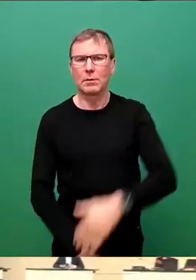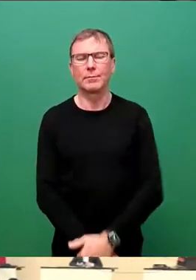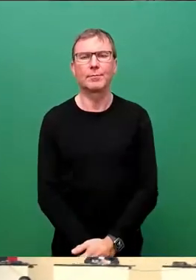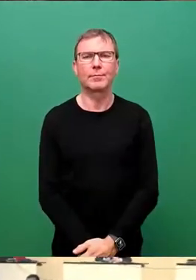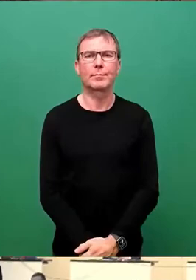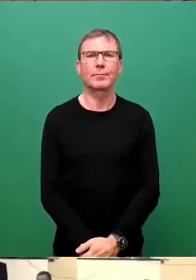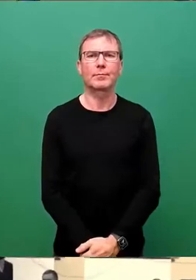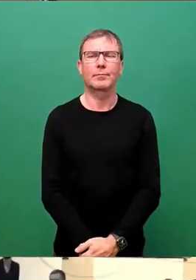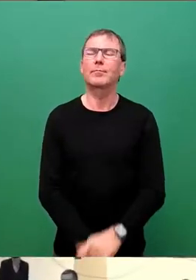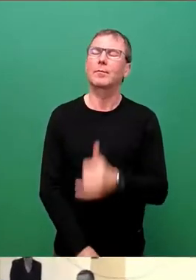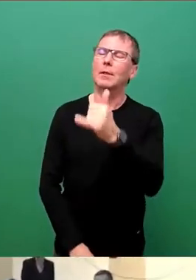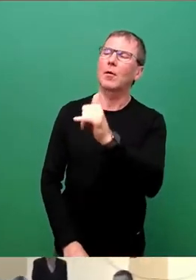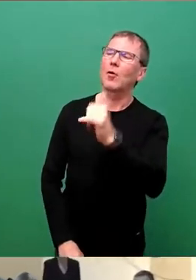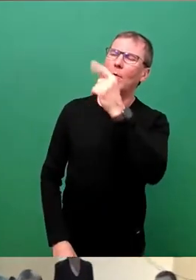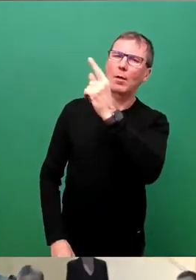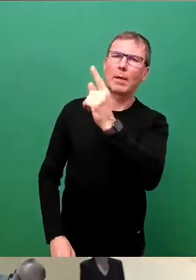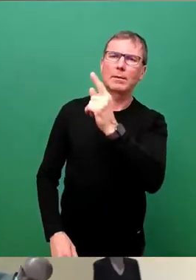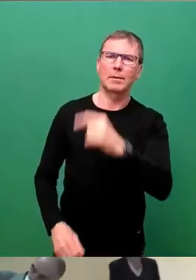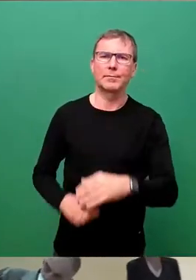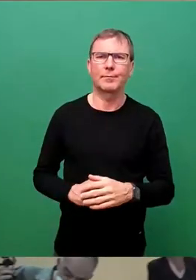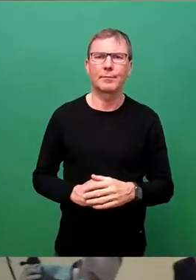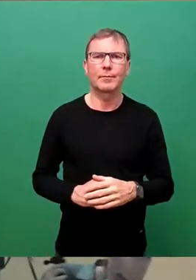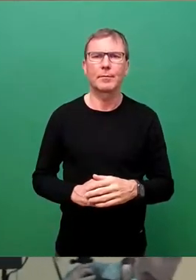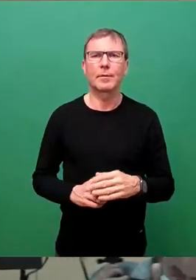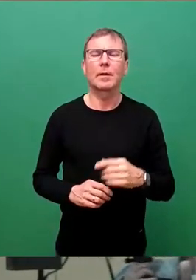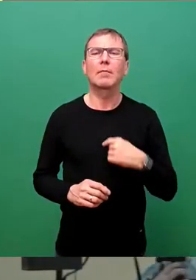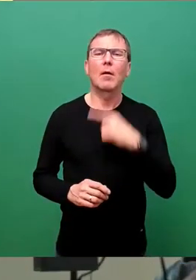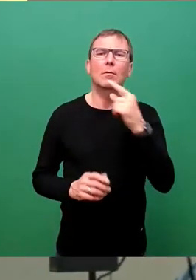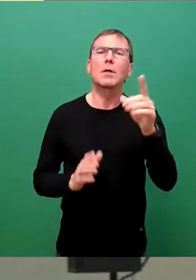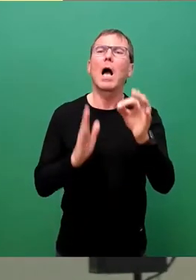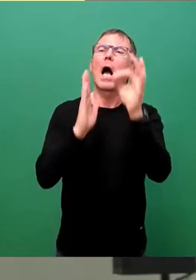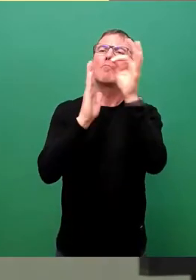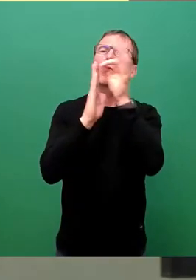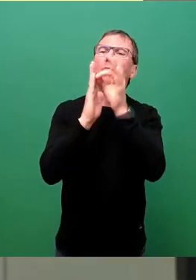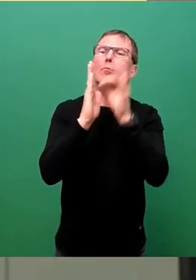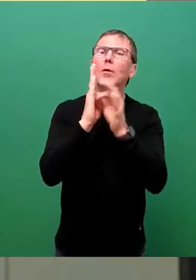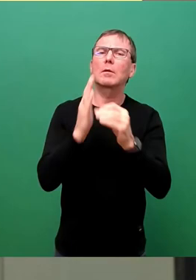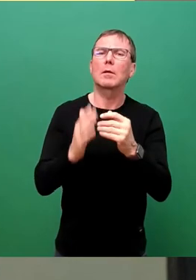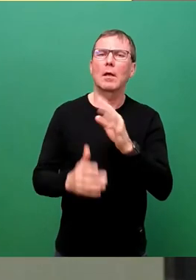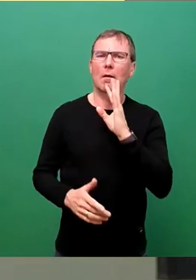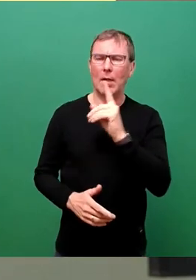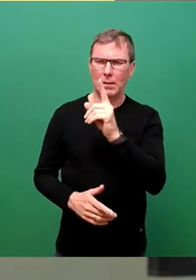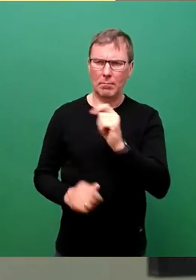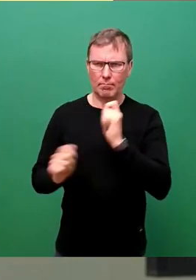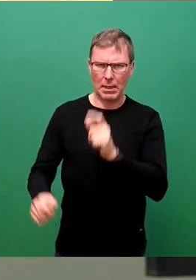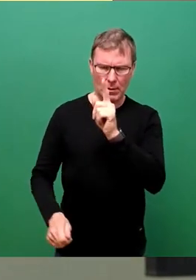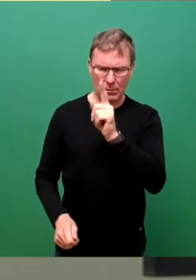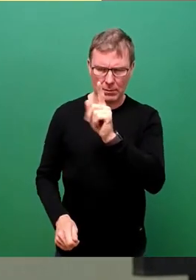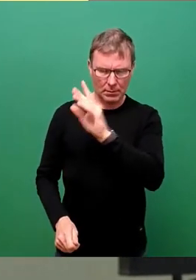Ja, Herr Oberbürgermeister, wir hatten vorhin punktweise Abstimmung beantragt, während meiner Rede. Danke.